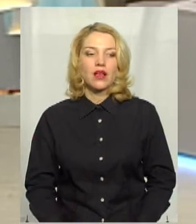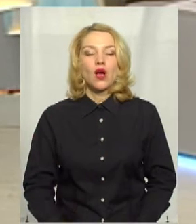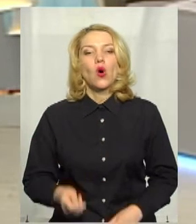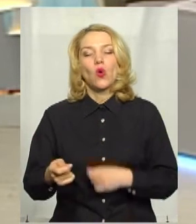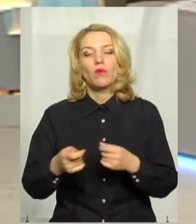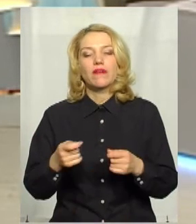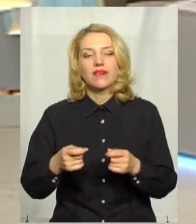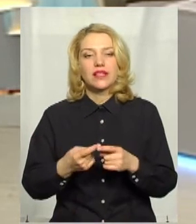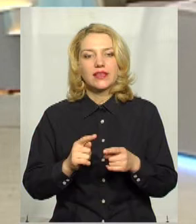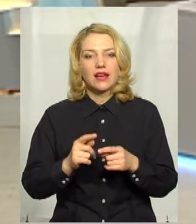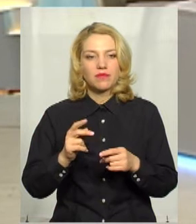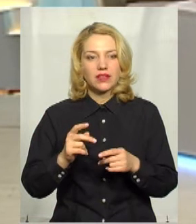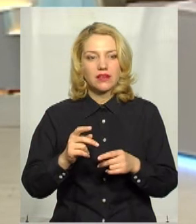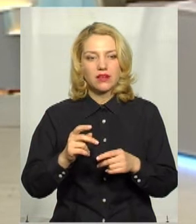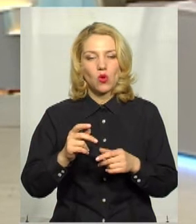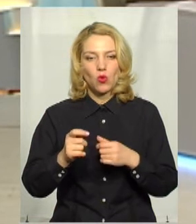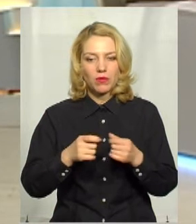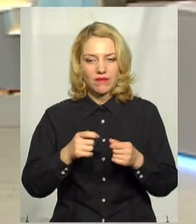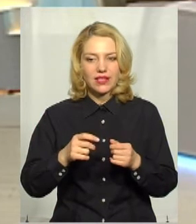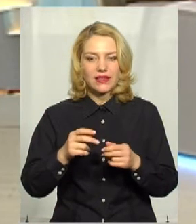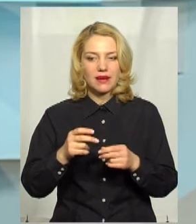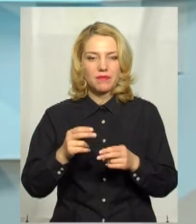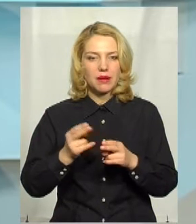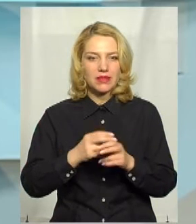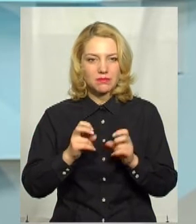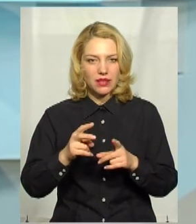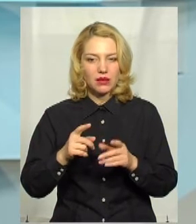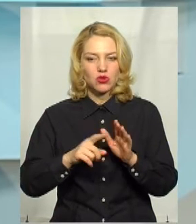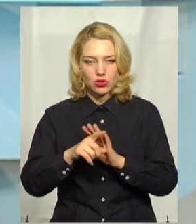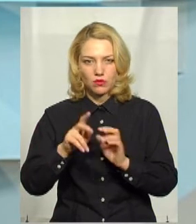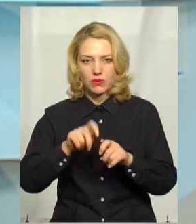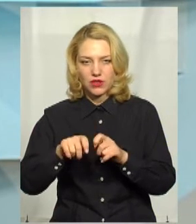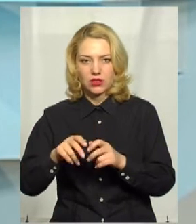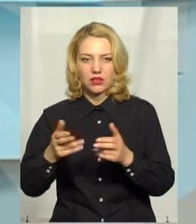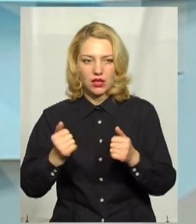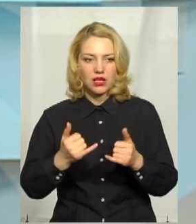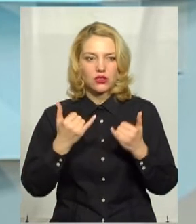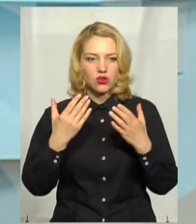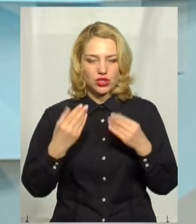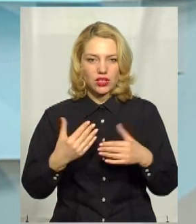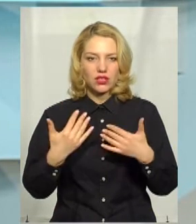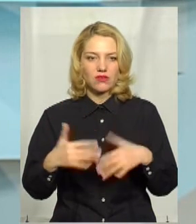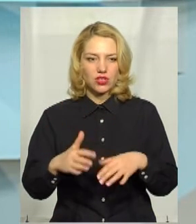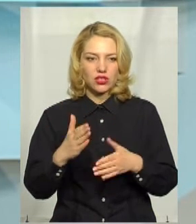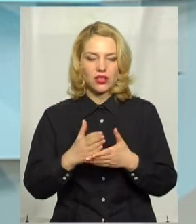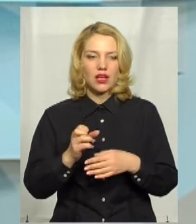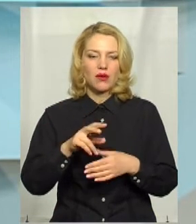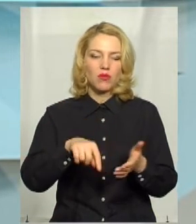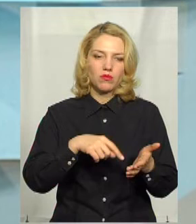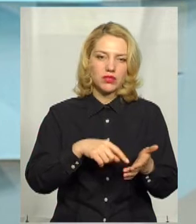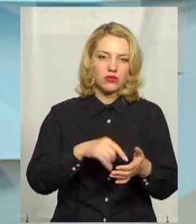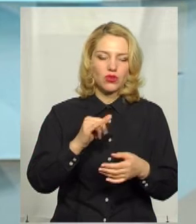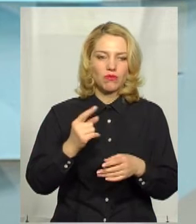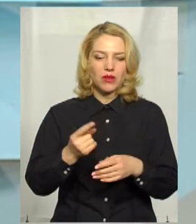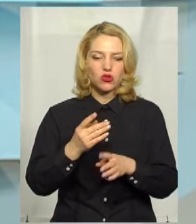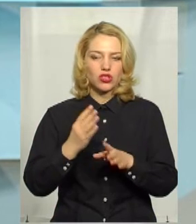Укртрансбезпеки, співробітники вже почали перевірити? Так, на сьогоднішній день вони розпочали роботу, ну і як по місту, так і в